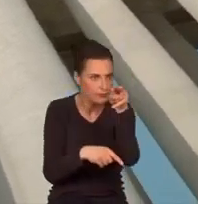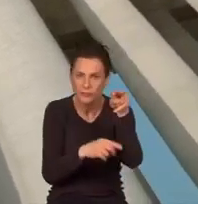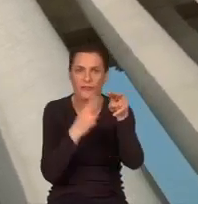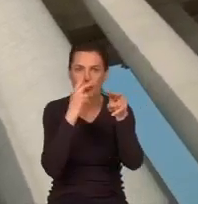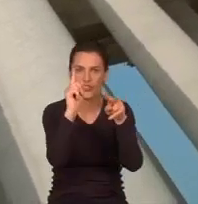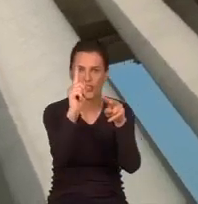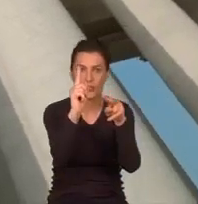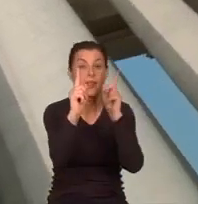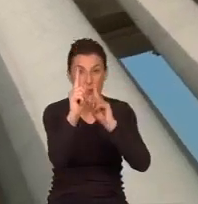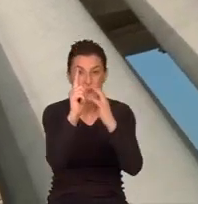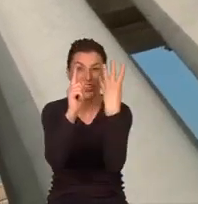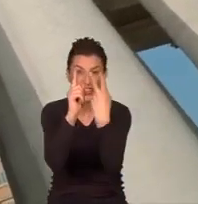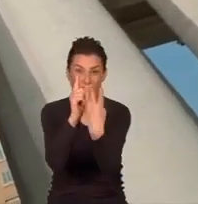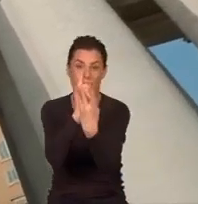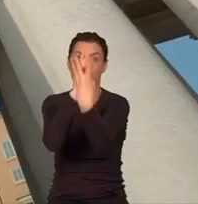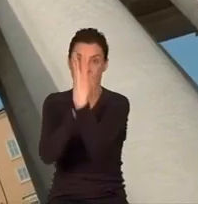kolumnę, a nie cztery.